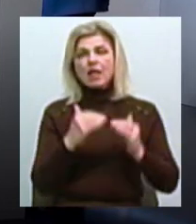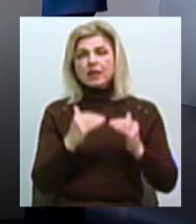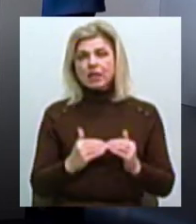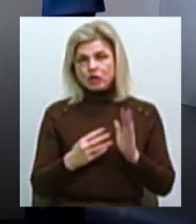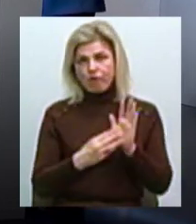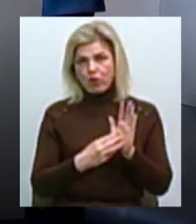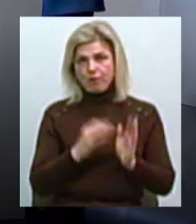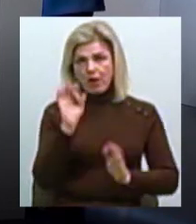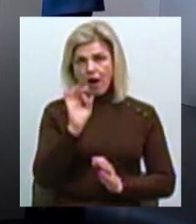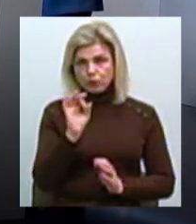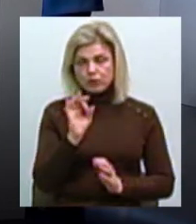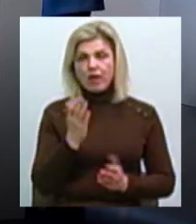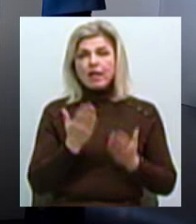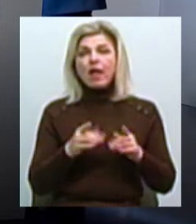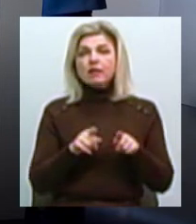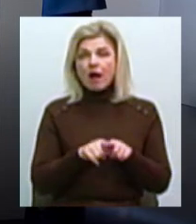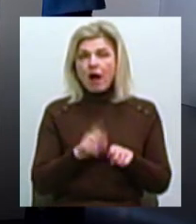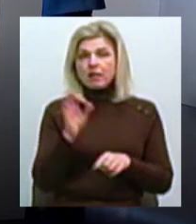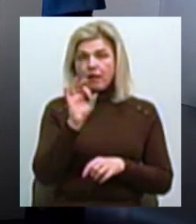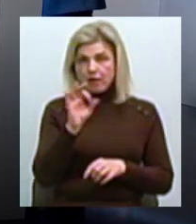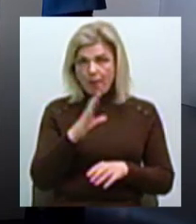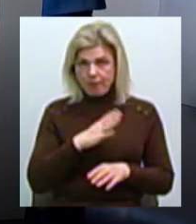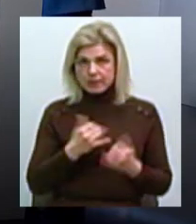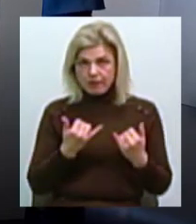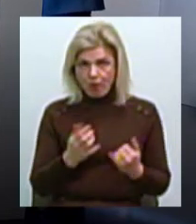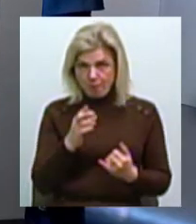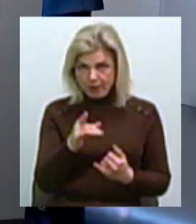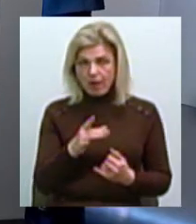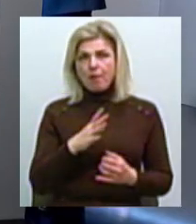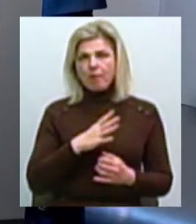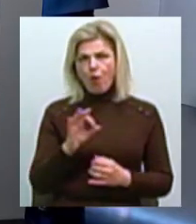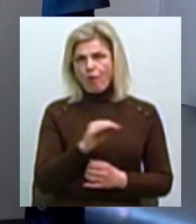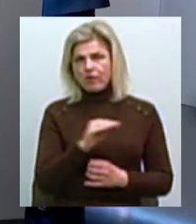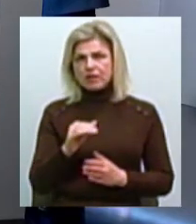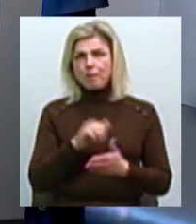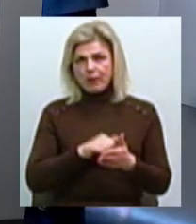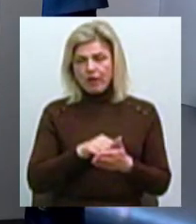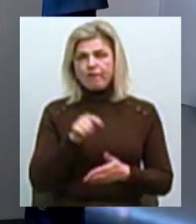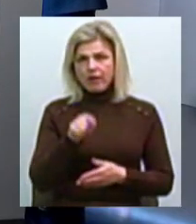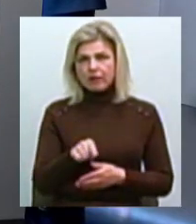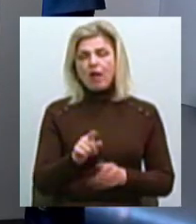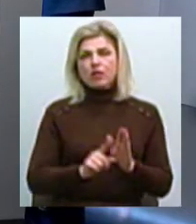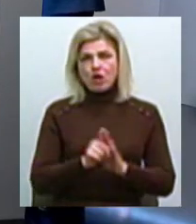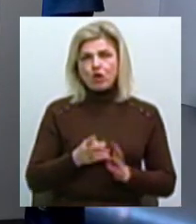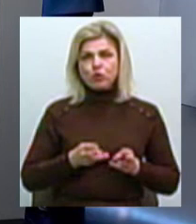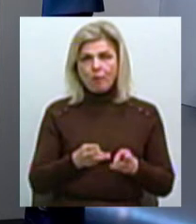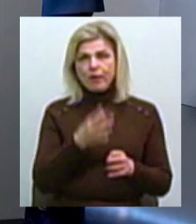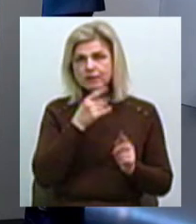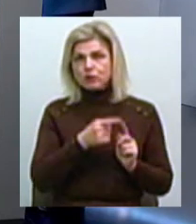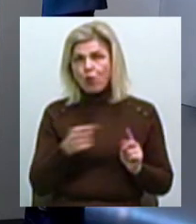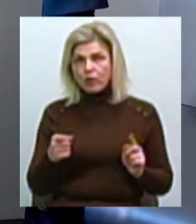градусів Якщо б така температура була і сьогодні, то це вже офіційний привід розпочати опалювальний сезон Тому